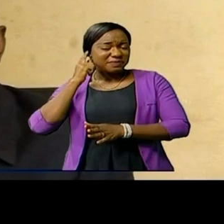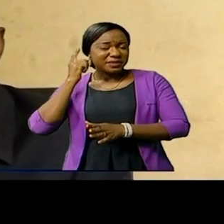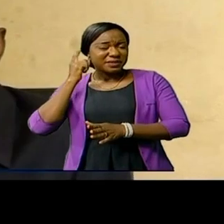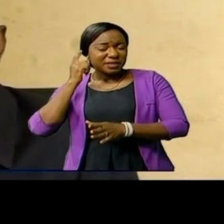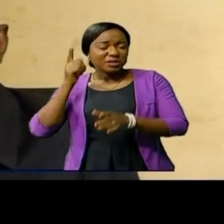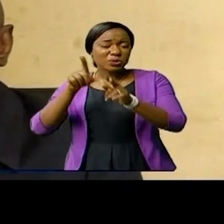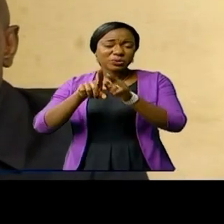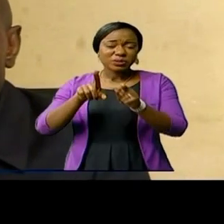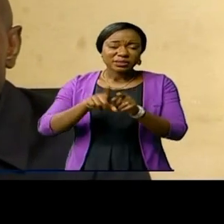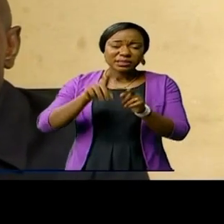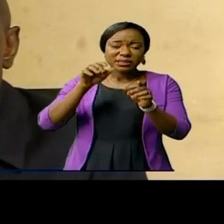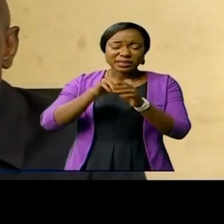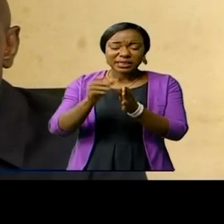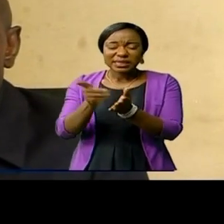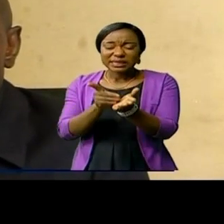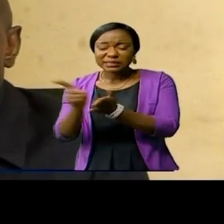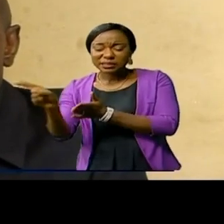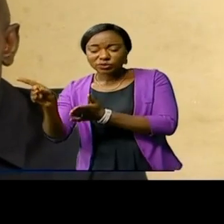Info TV,